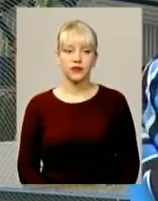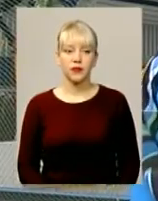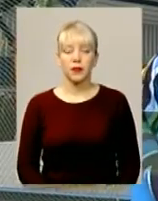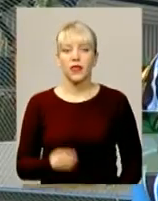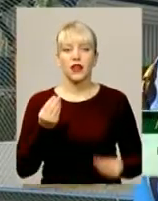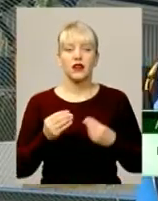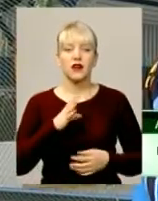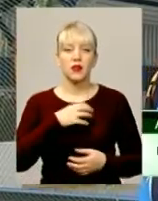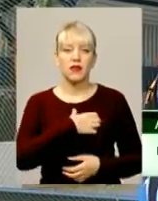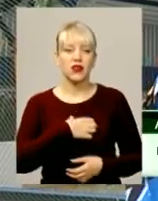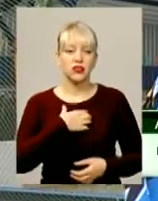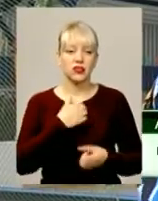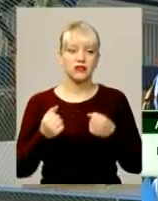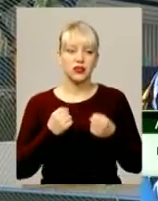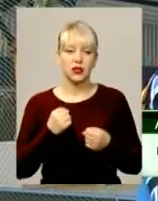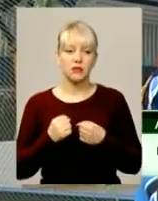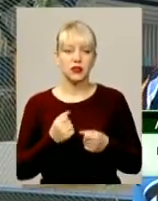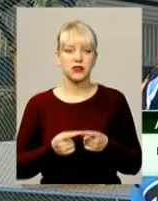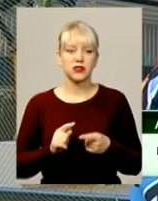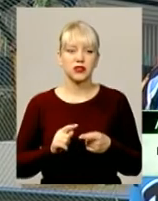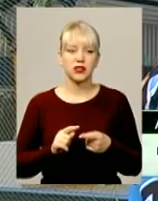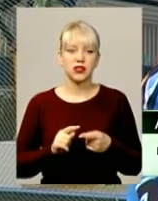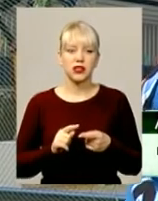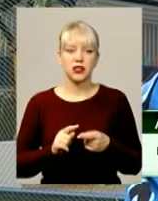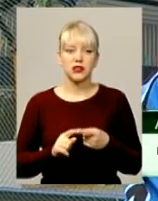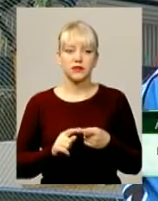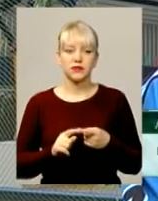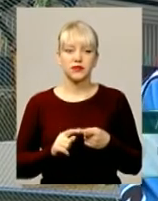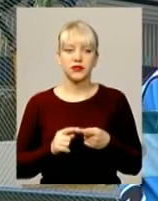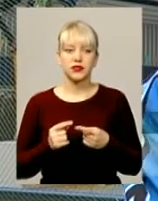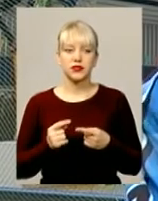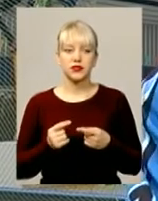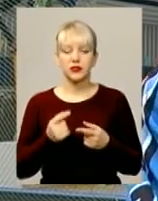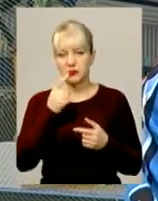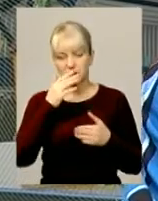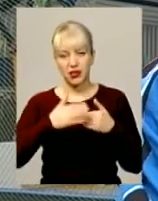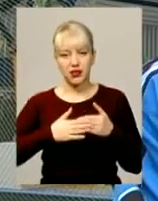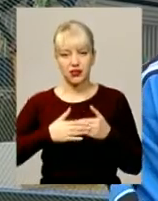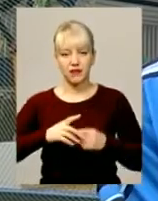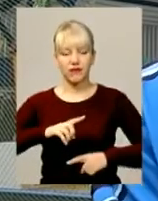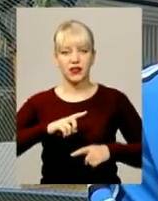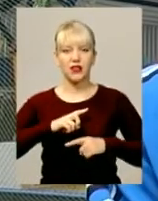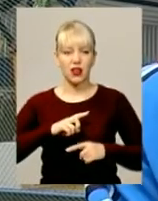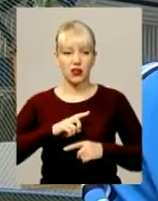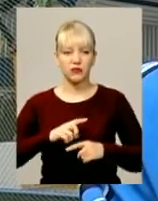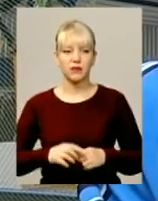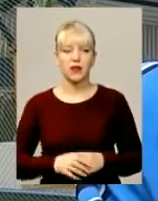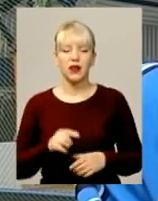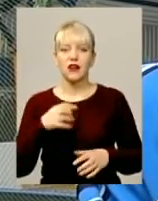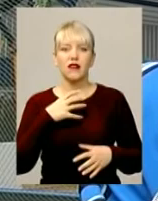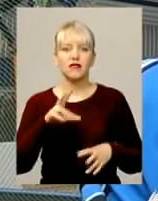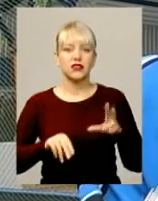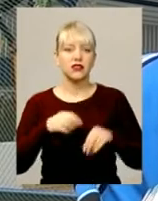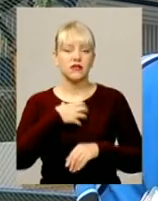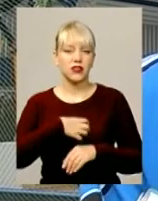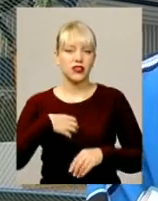важливо напружена. Гра плей-оффу – це перед фіналом. Майже фінальна гра дуже важлива для